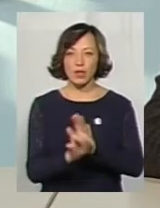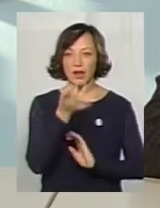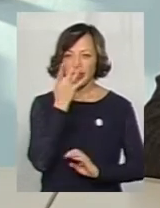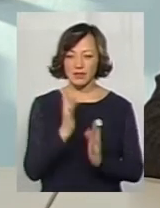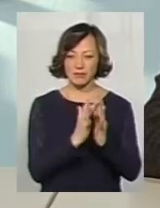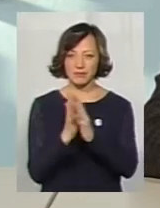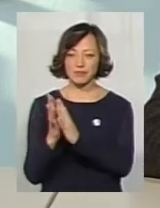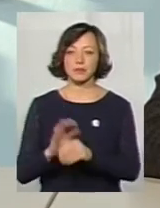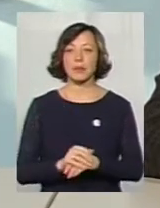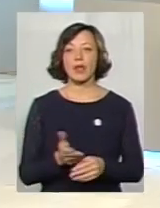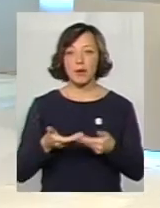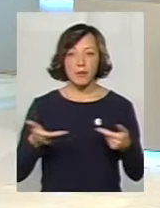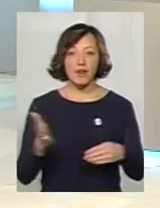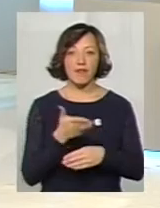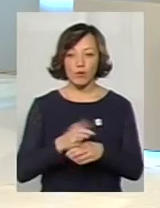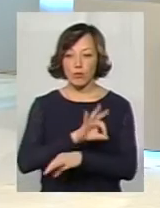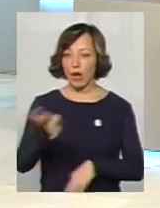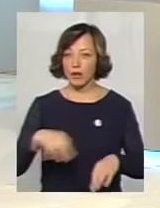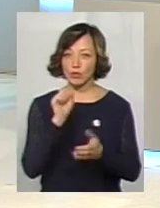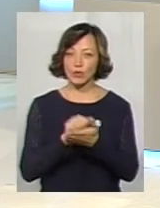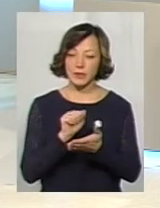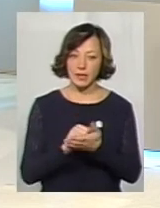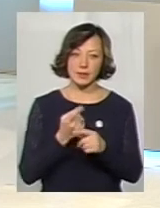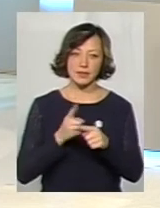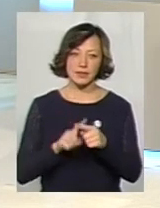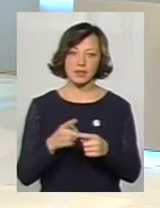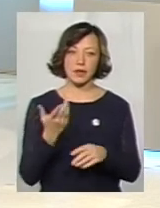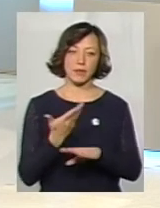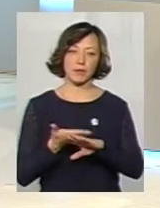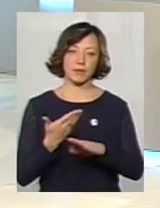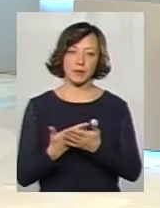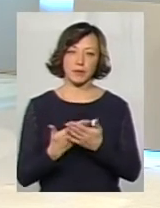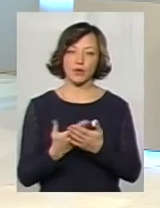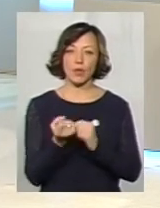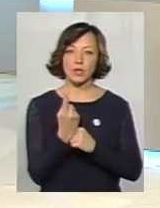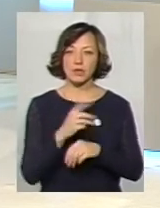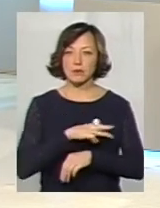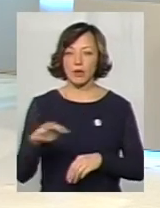заростат. Ми виготовили проєкти кошторесну документацію, це десь понад 11 мільйонів гривень для того, аби